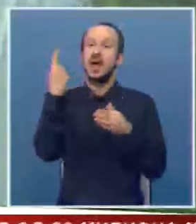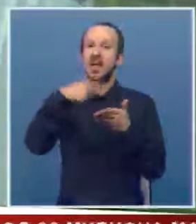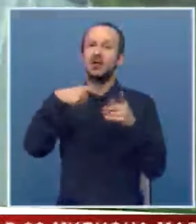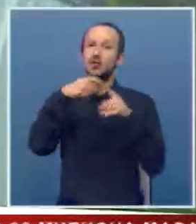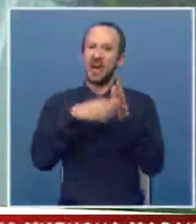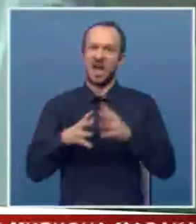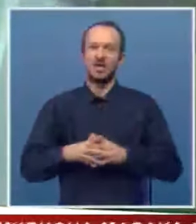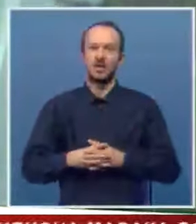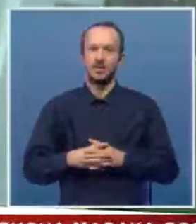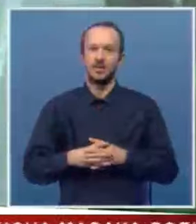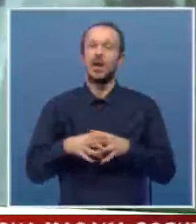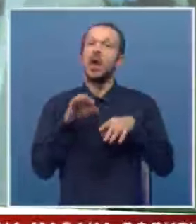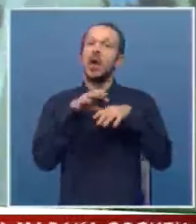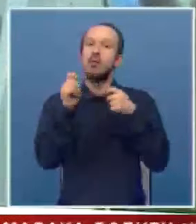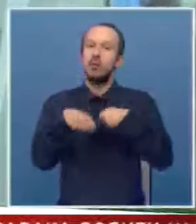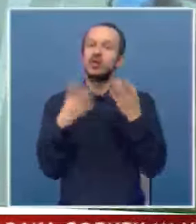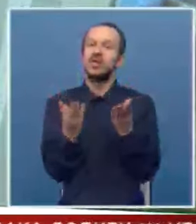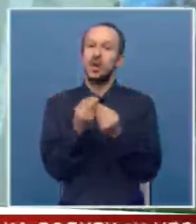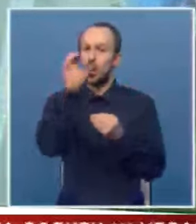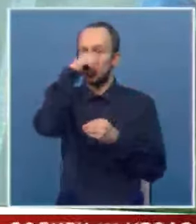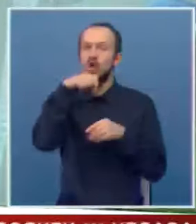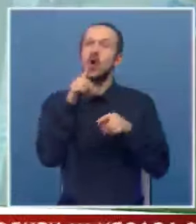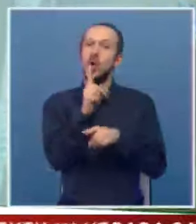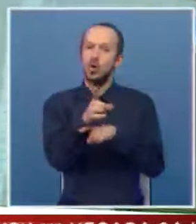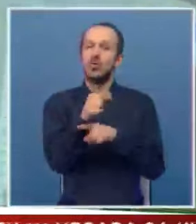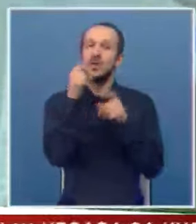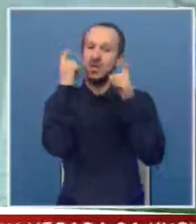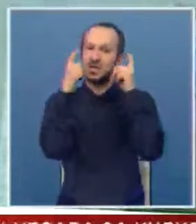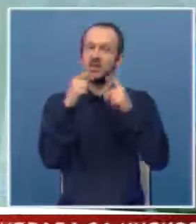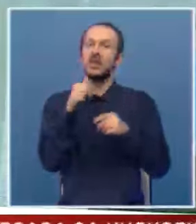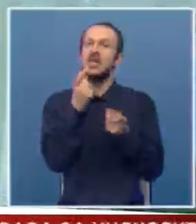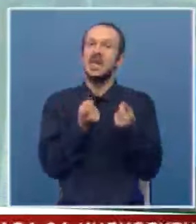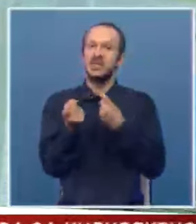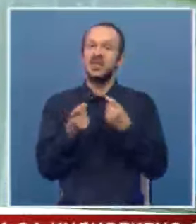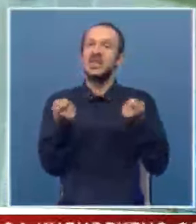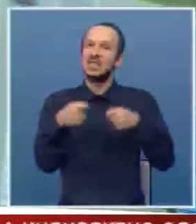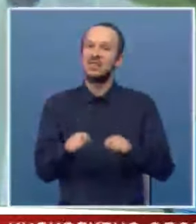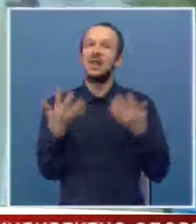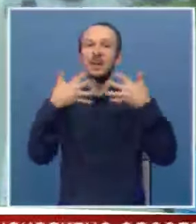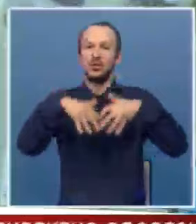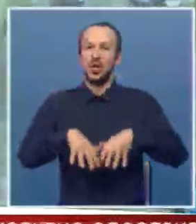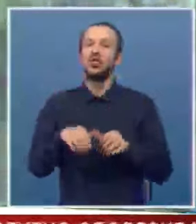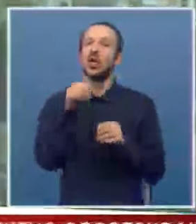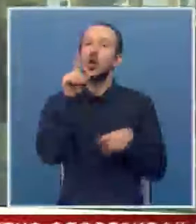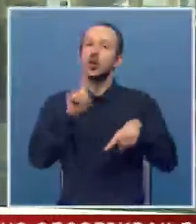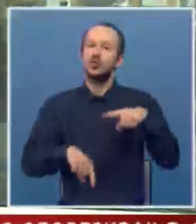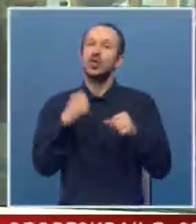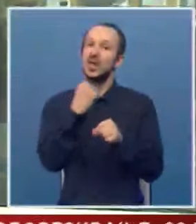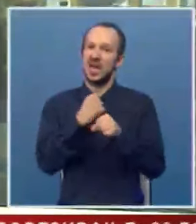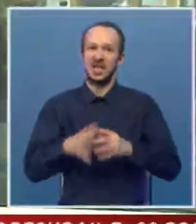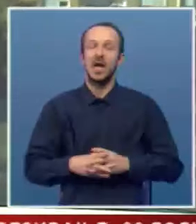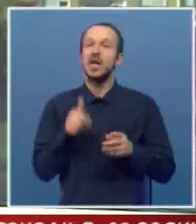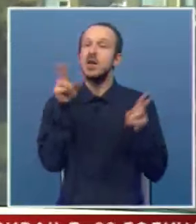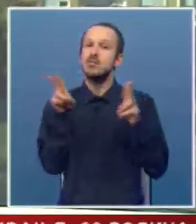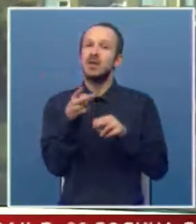maraka. Poslovna zajednica ogorčena je odlukom i smatra da će izazvati i zatvaranje preduzeća i otpuštanje radnika